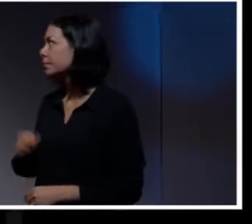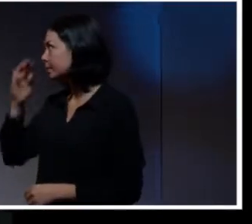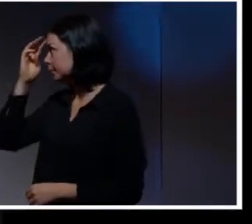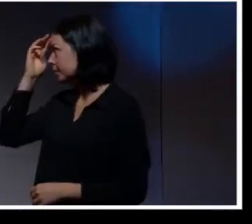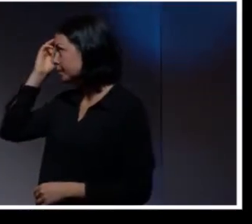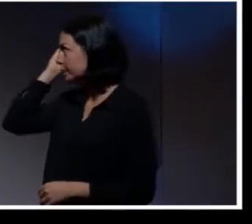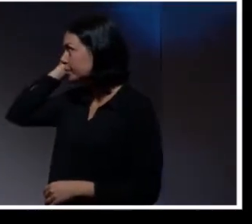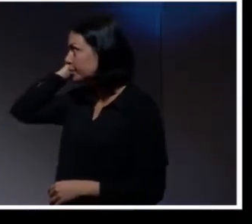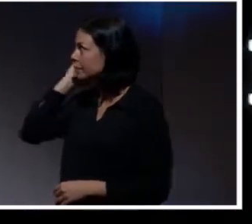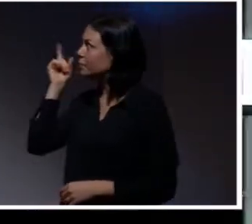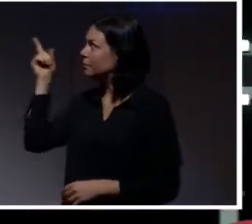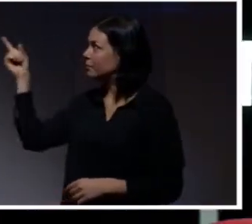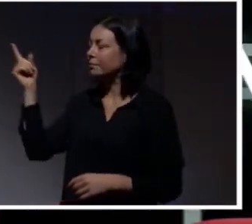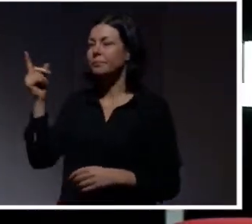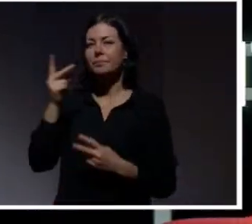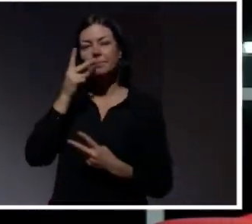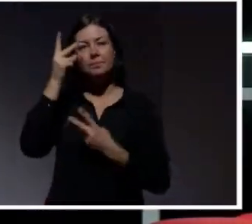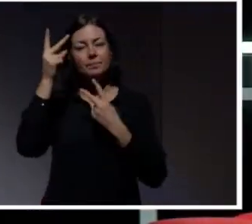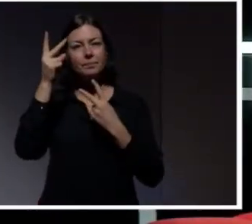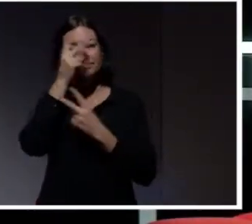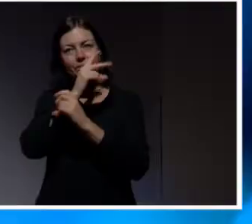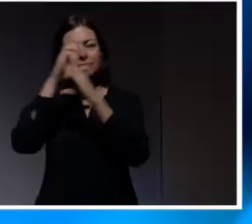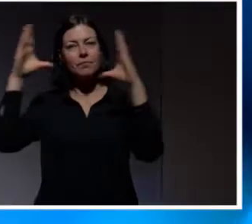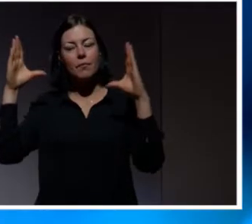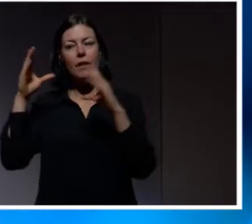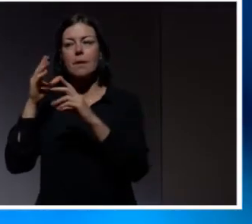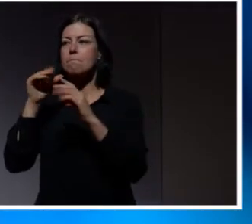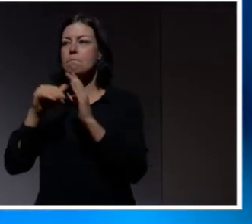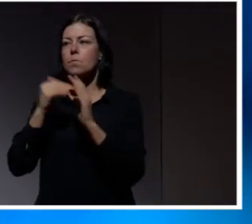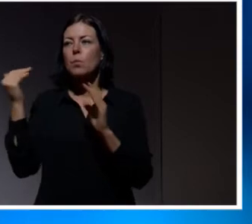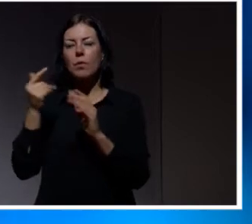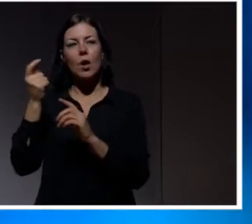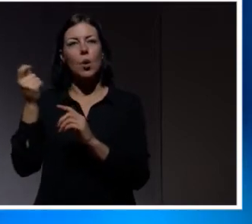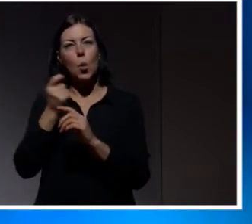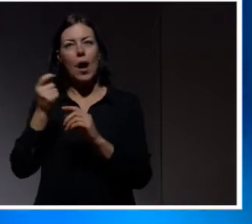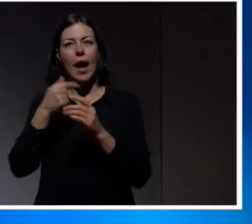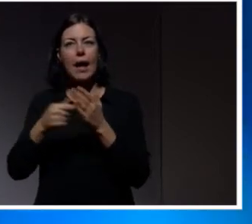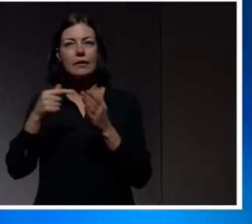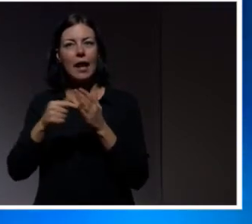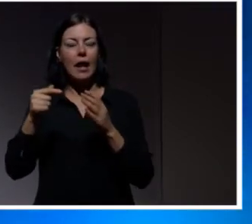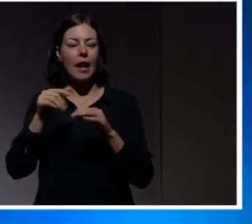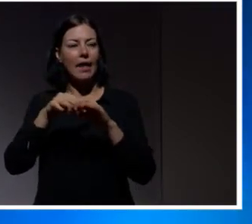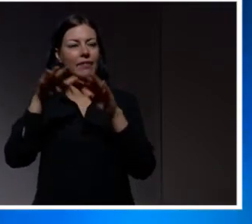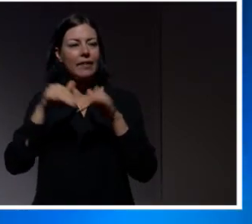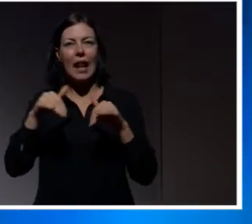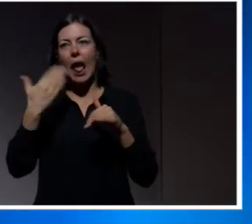Det här är en visualisering från en sajt som heter Information is Beautiful. Och det är de här världens största data